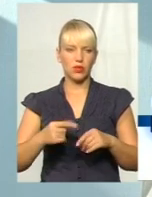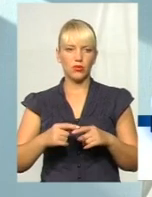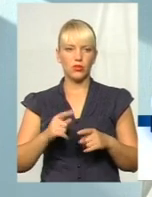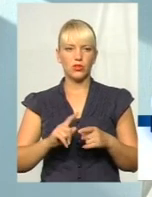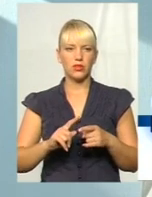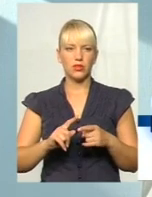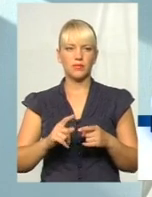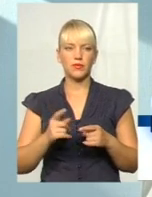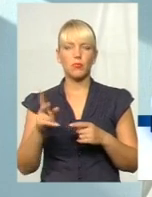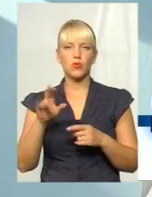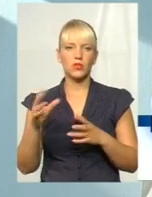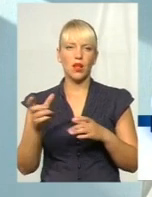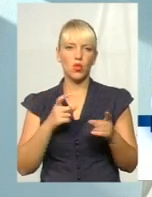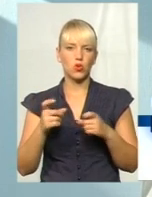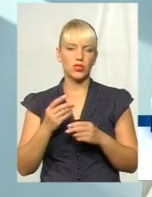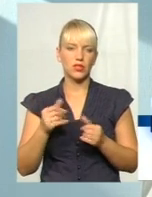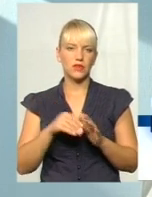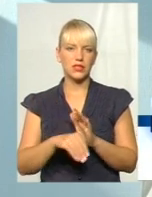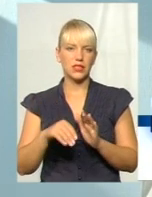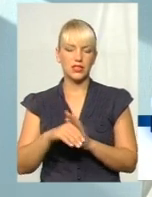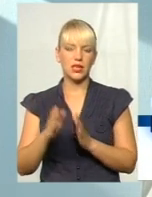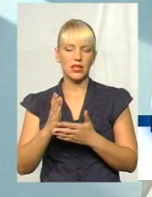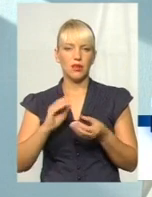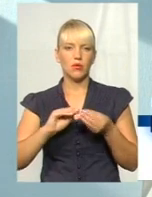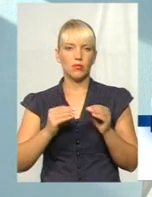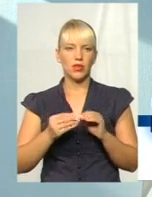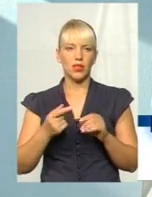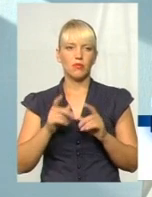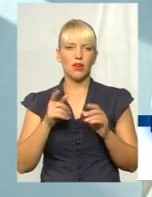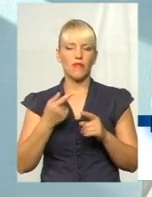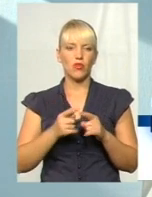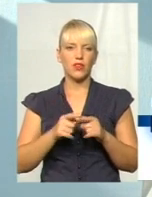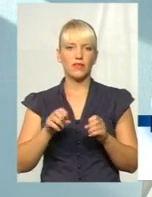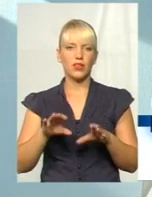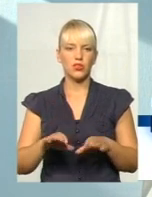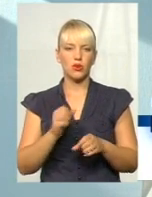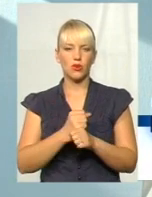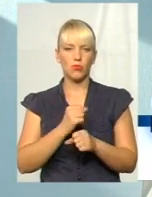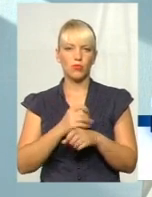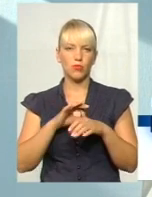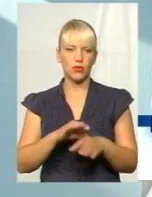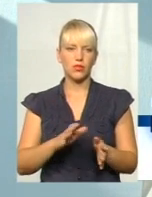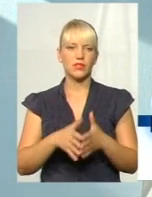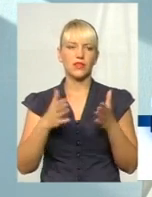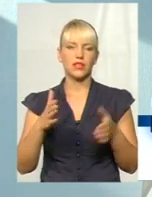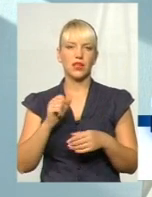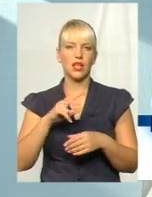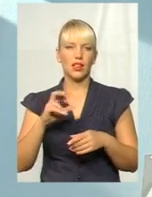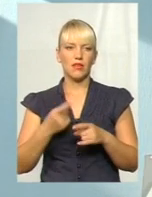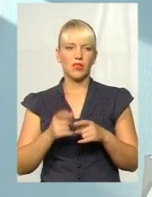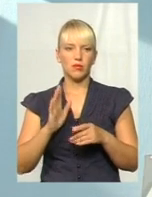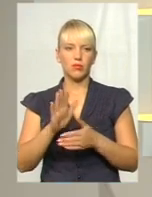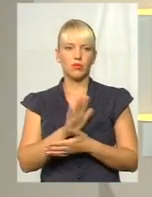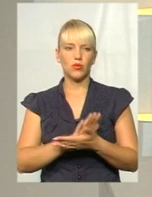залученню інвестицій. Є певні проблеми, вони вирішуються, робота проводиться велика, але вона і буде